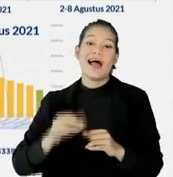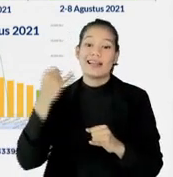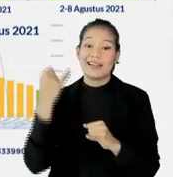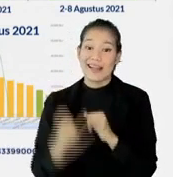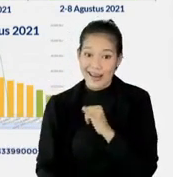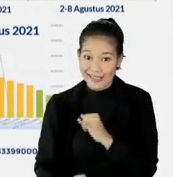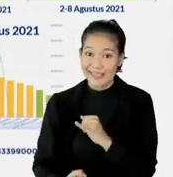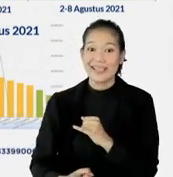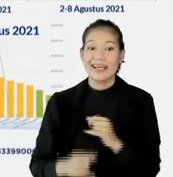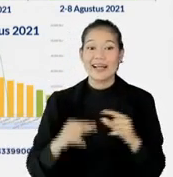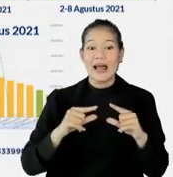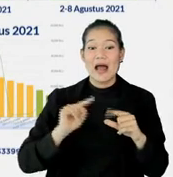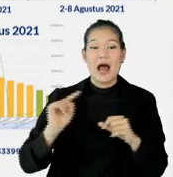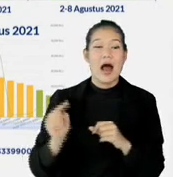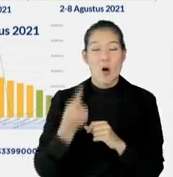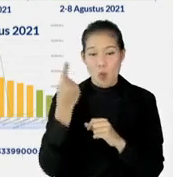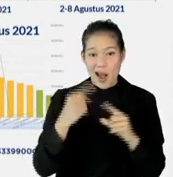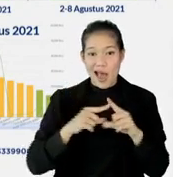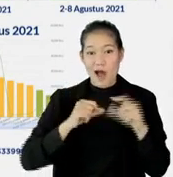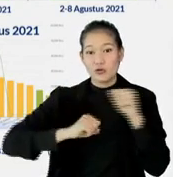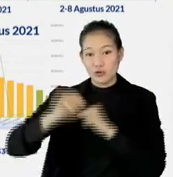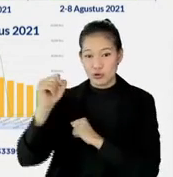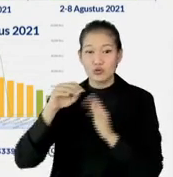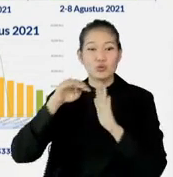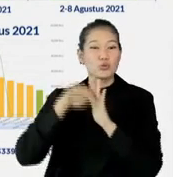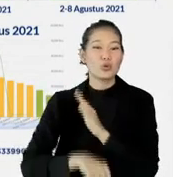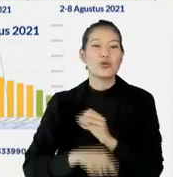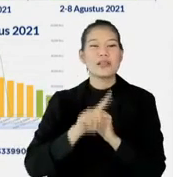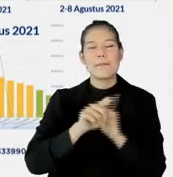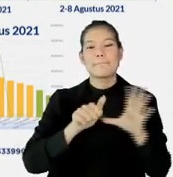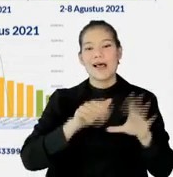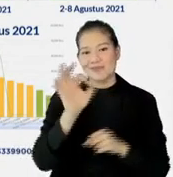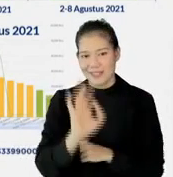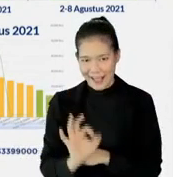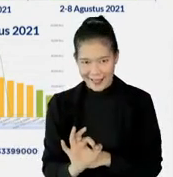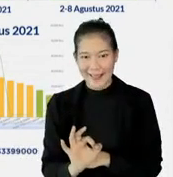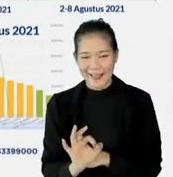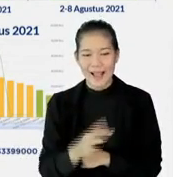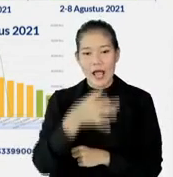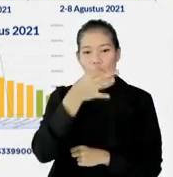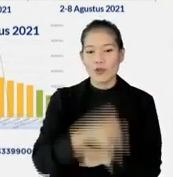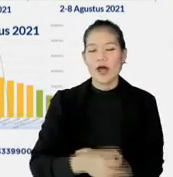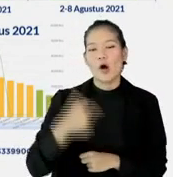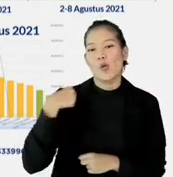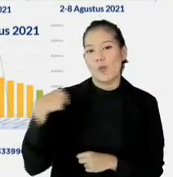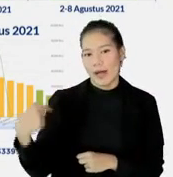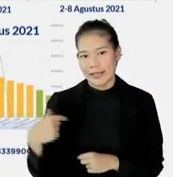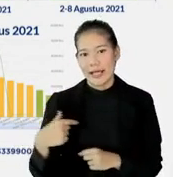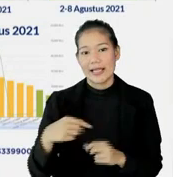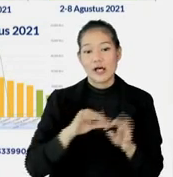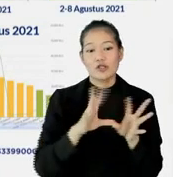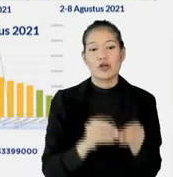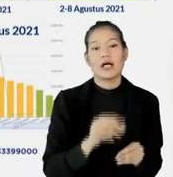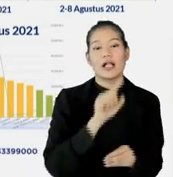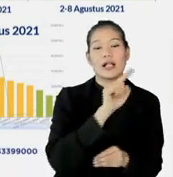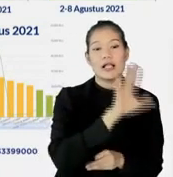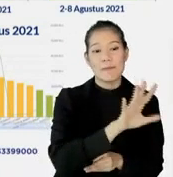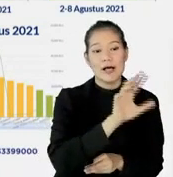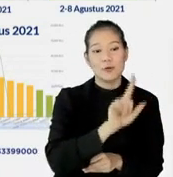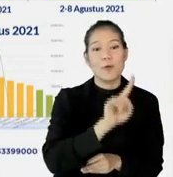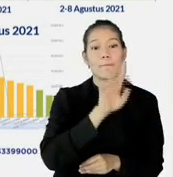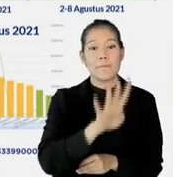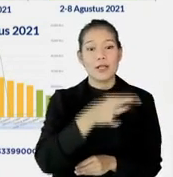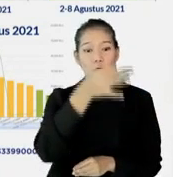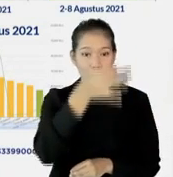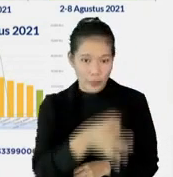di pekan awal Agustus ini, sudah turun ke angka hanya tinggal 16 persen saja, kabupaten kota, dari 514 kabupaten kota di